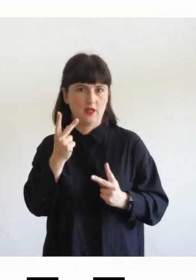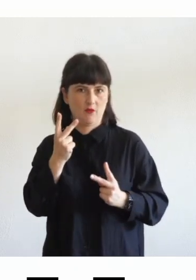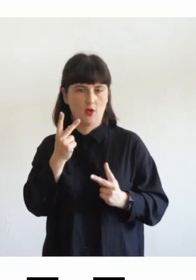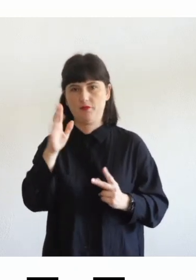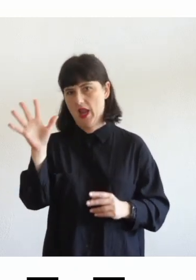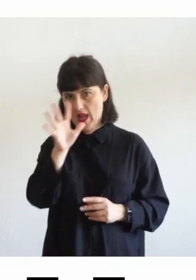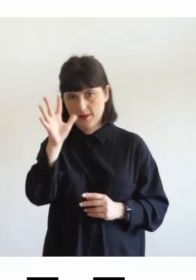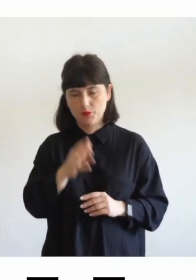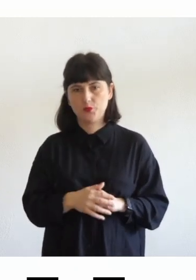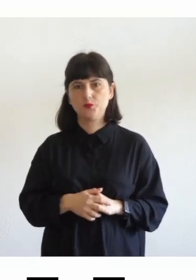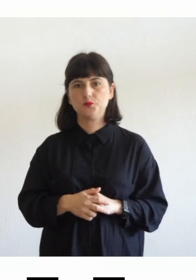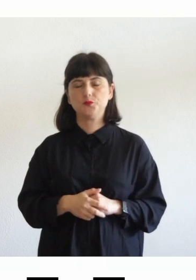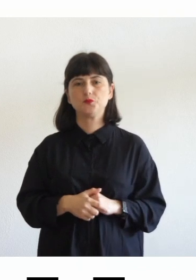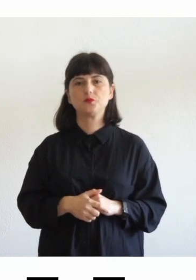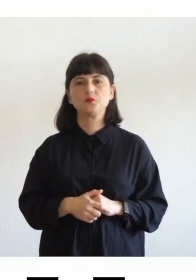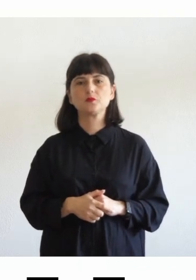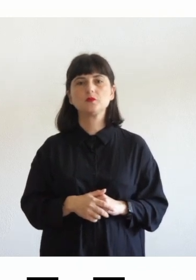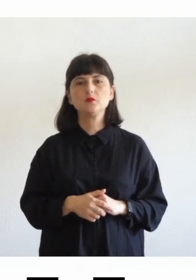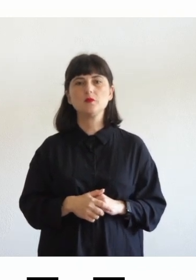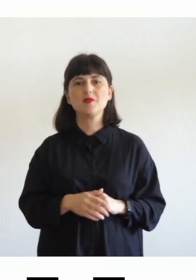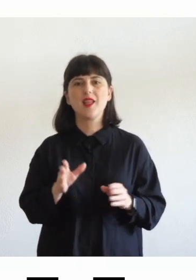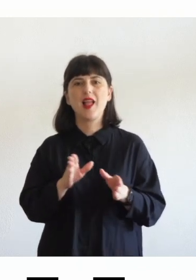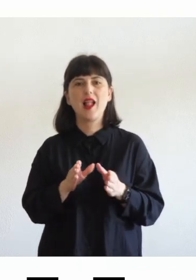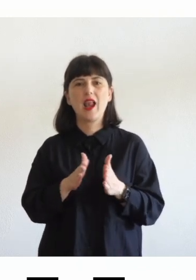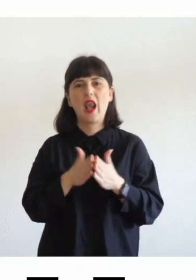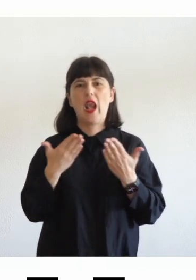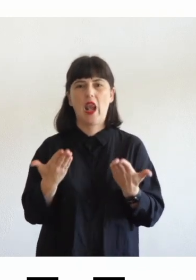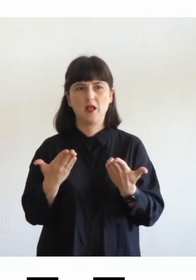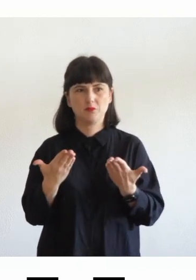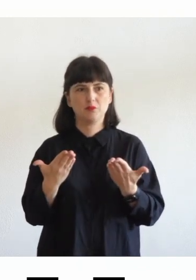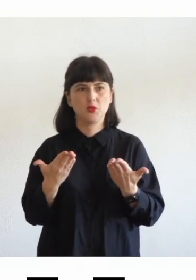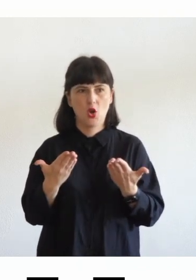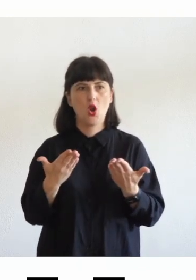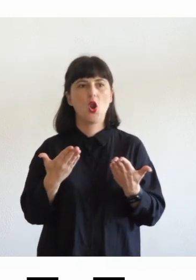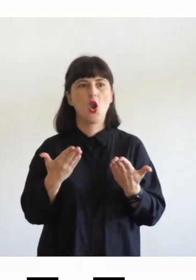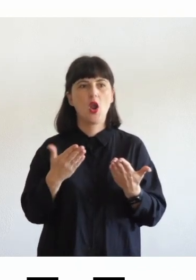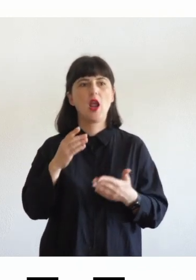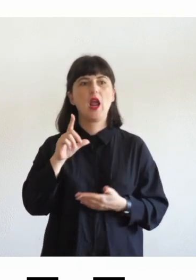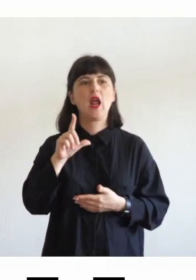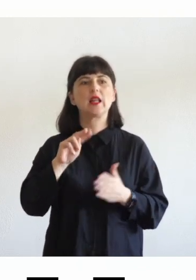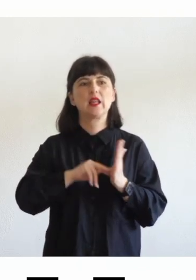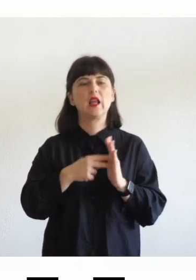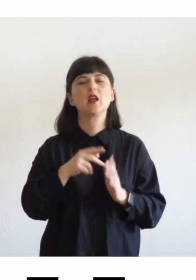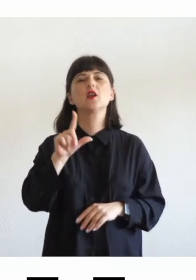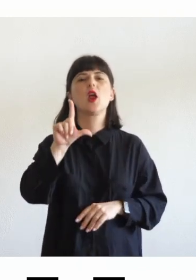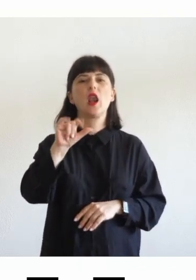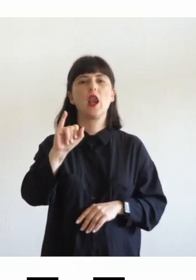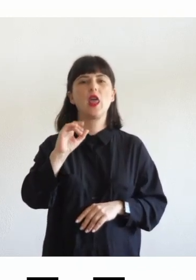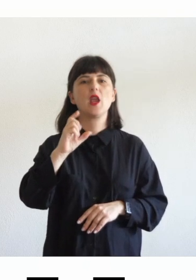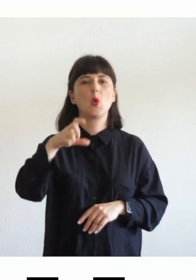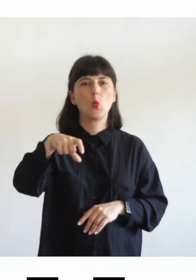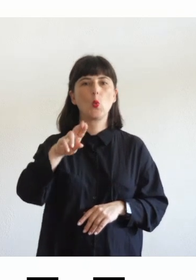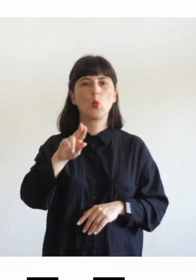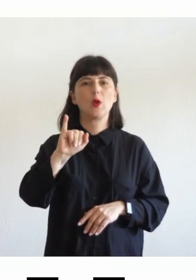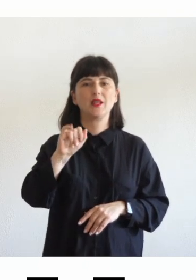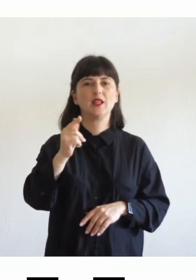esempio nel libro liquido che di solito è la versione digitale che viene alcune volte